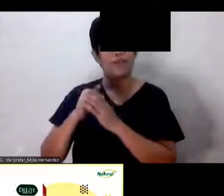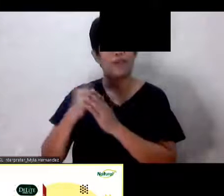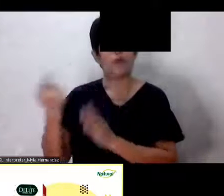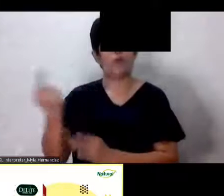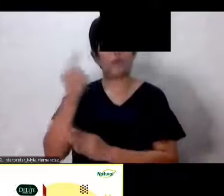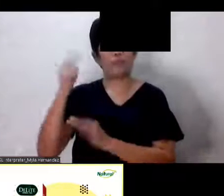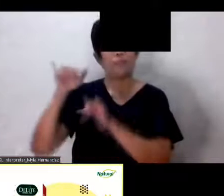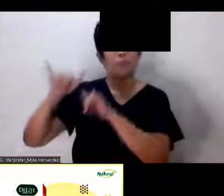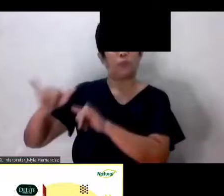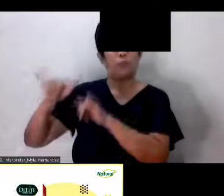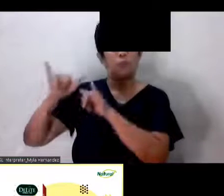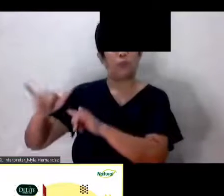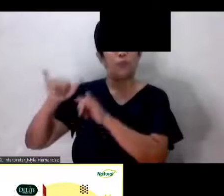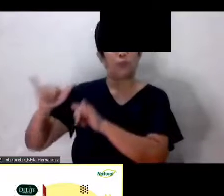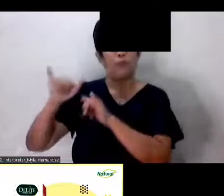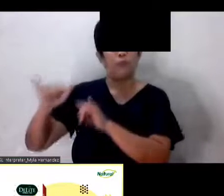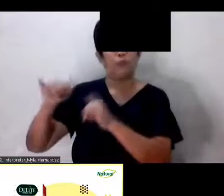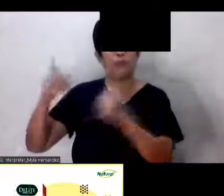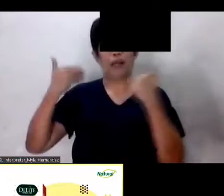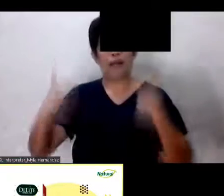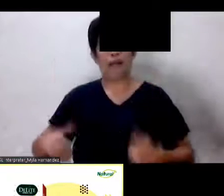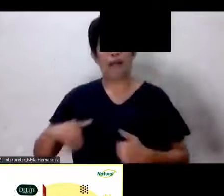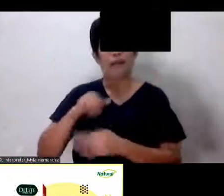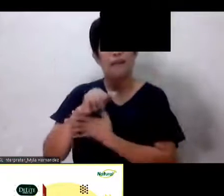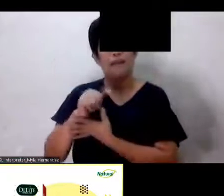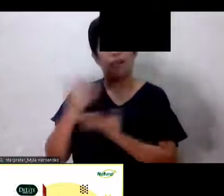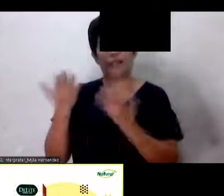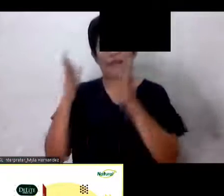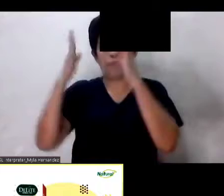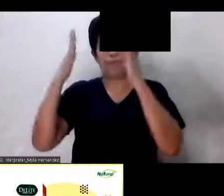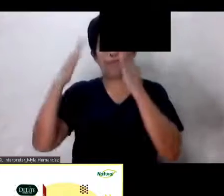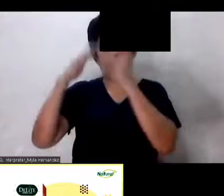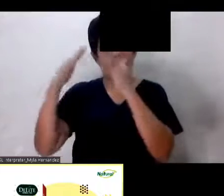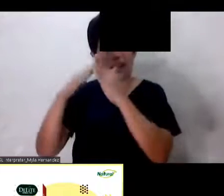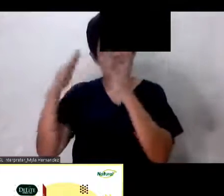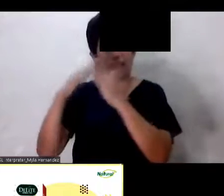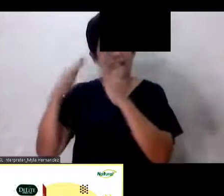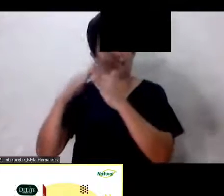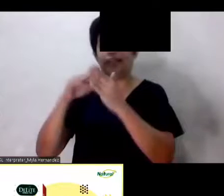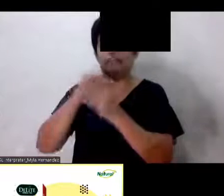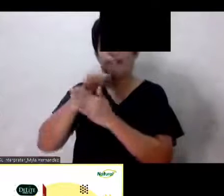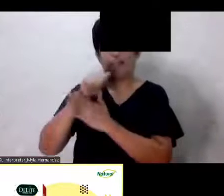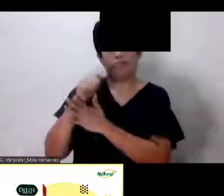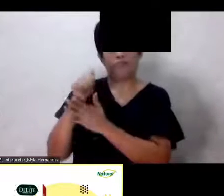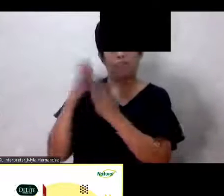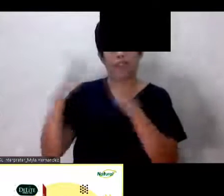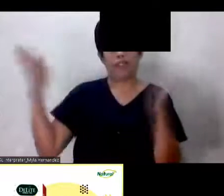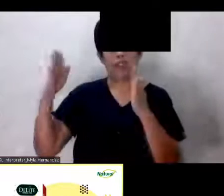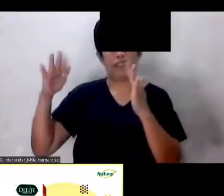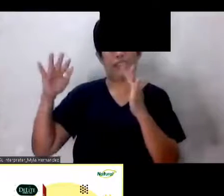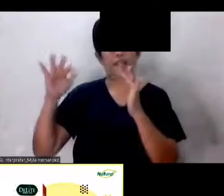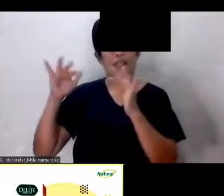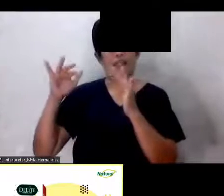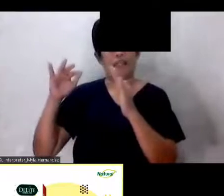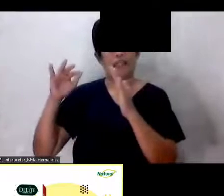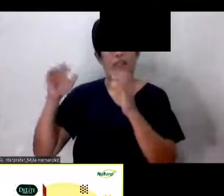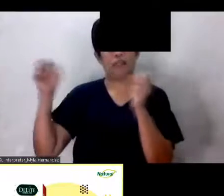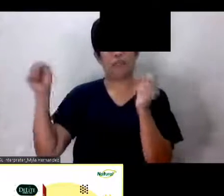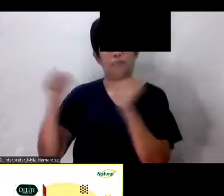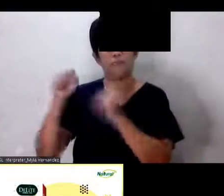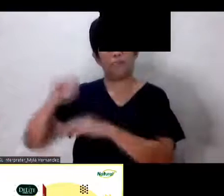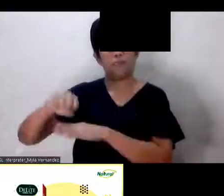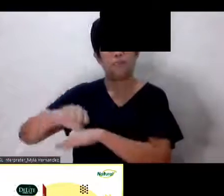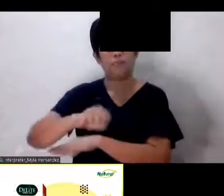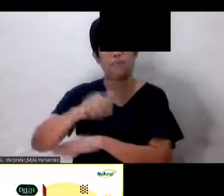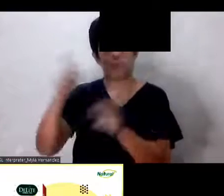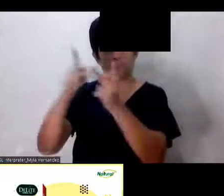tayo sa bahay at hindi malaki yung espasyo, one nice good exercise would be doing simple squats. Simple